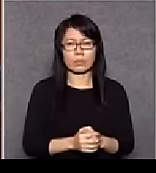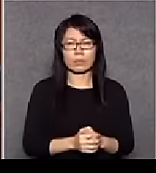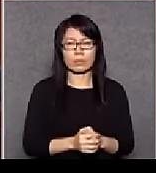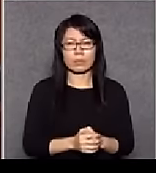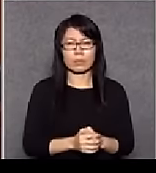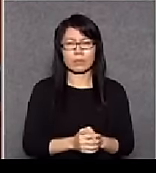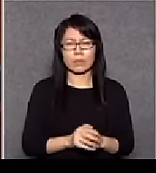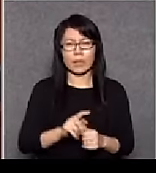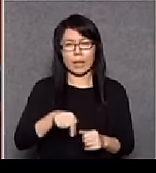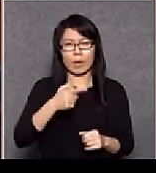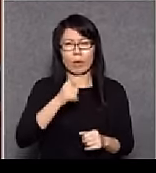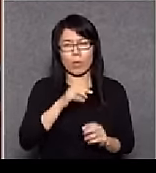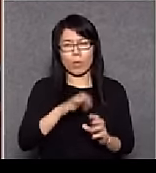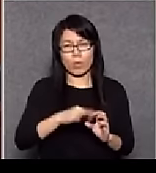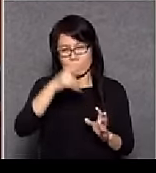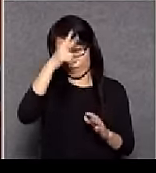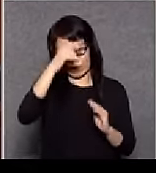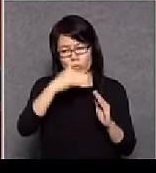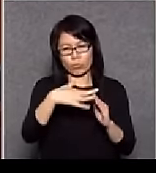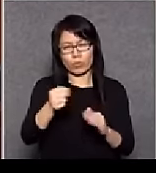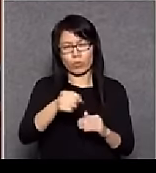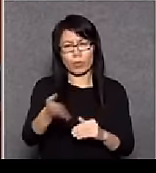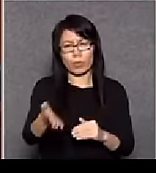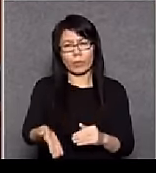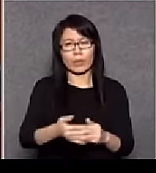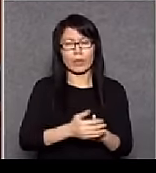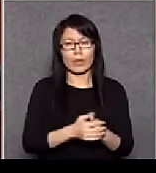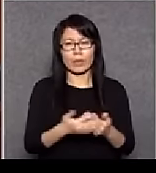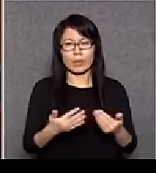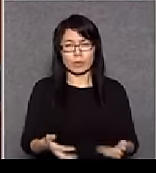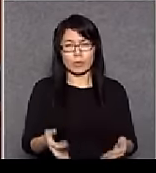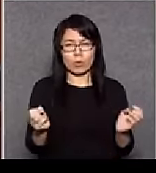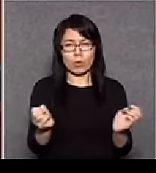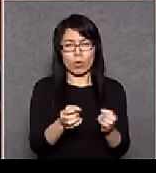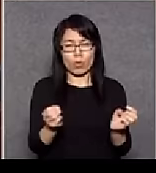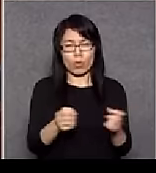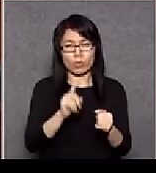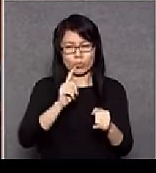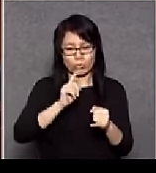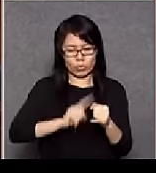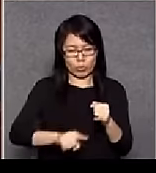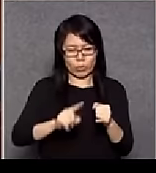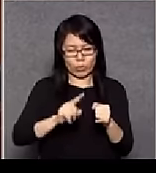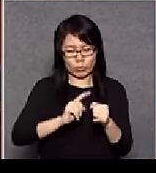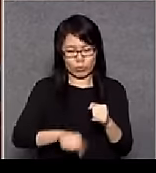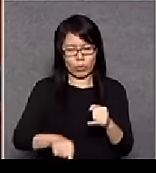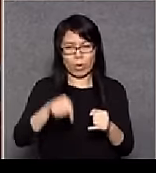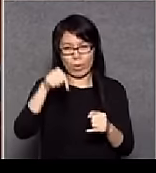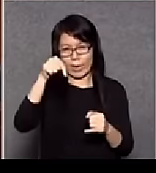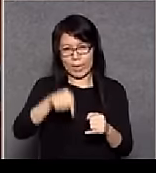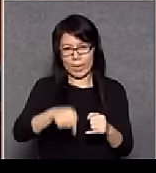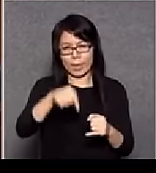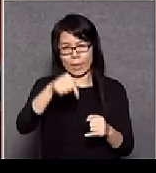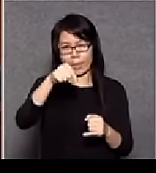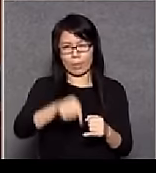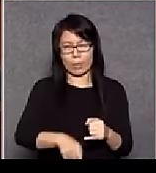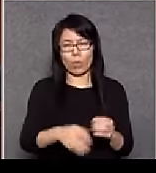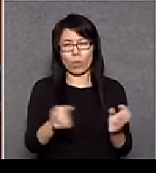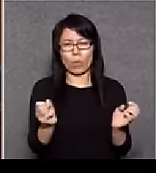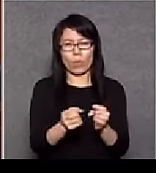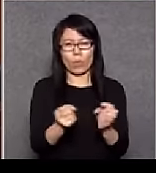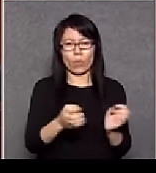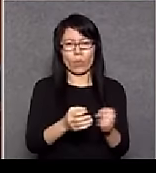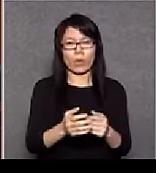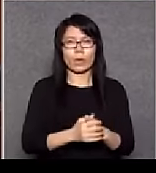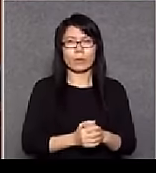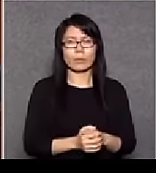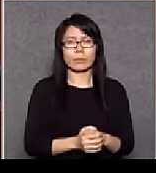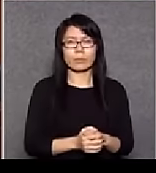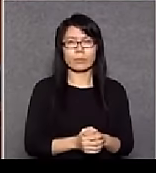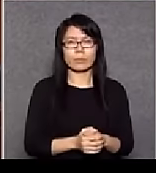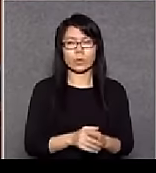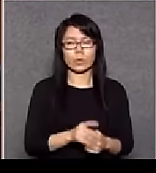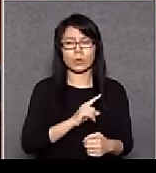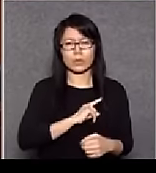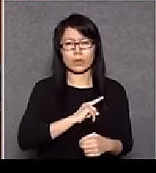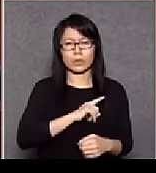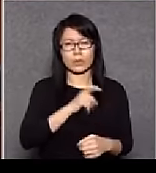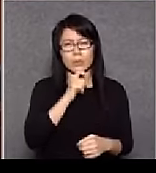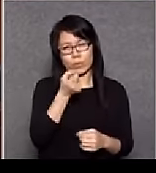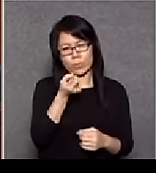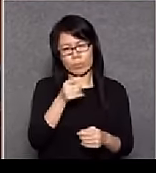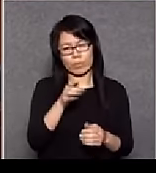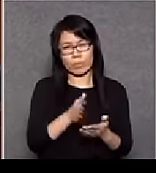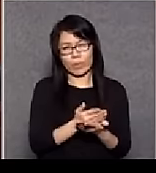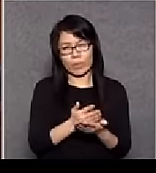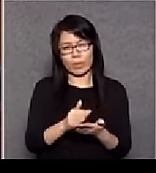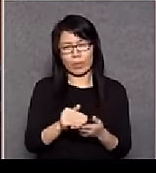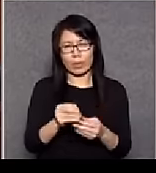方面是局長我可能今次在議會最後一次在議事堂聊天我自己有些事跟你們分享一下